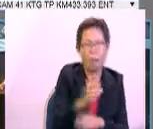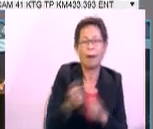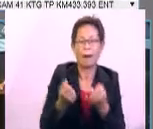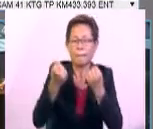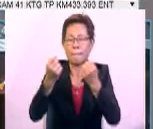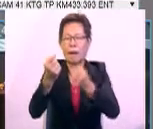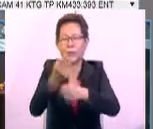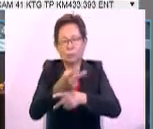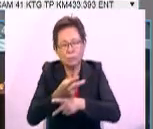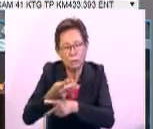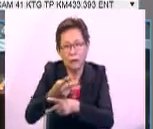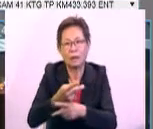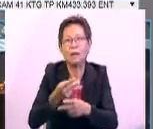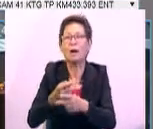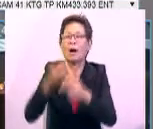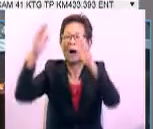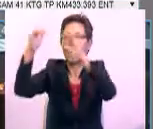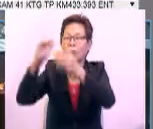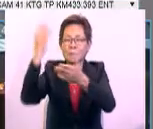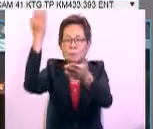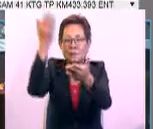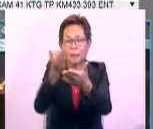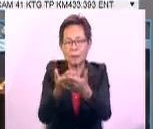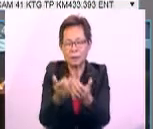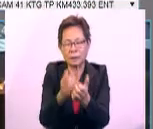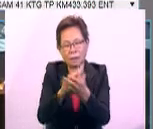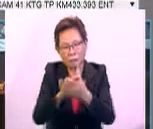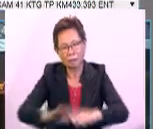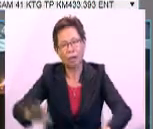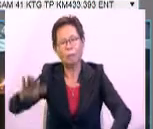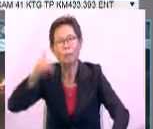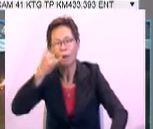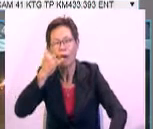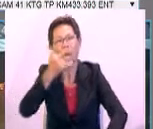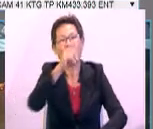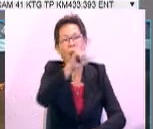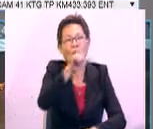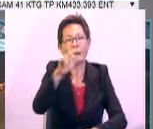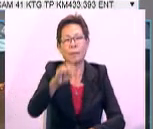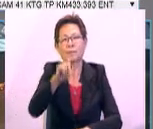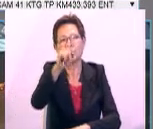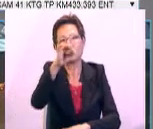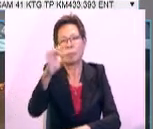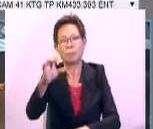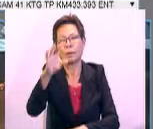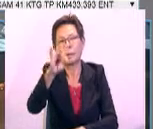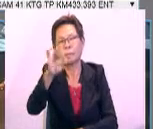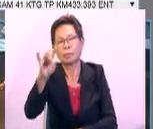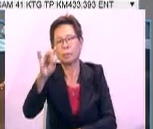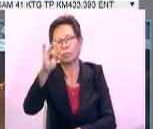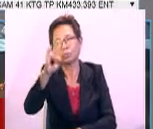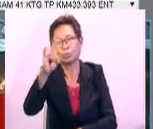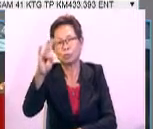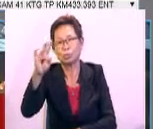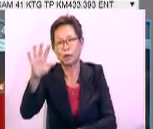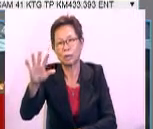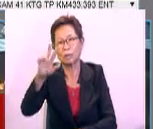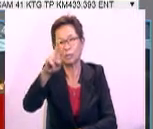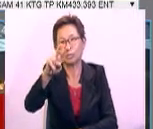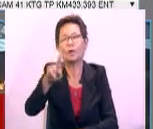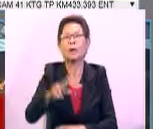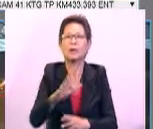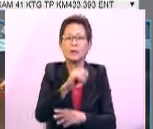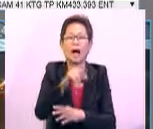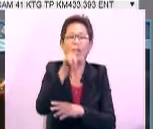cermat, semoga anda sampai ke destinasi dengan selamat. Hubungi hotline LLM di talian 1-800-887-752 serta